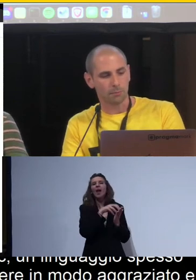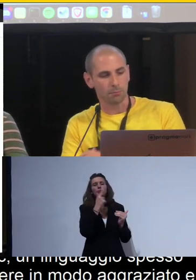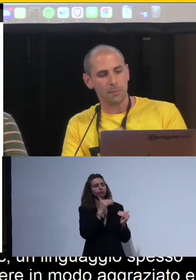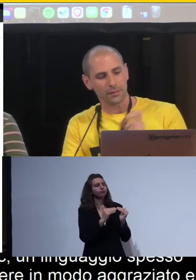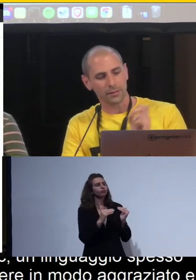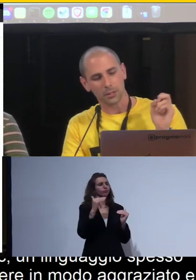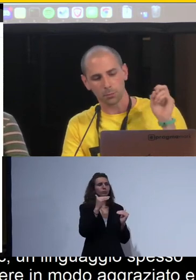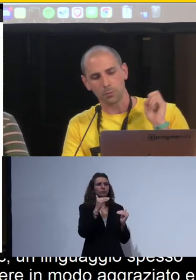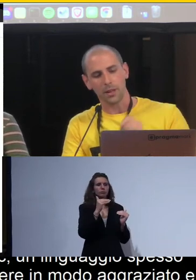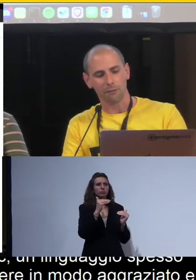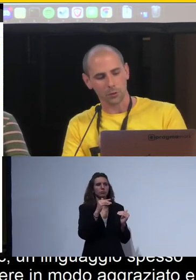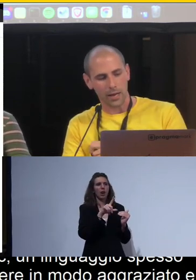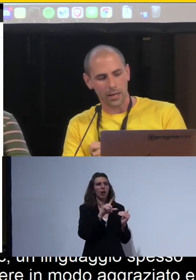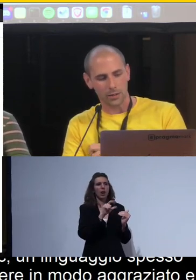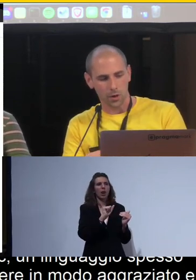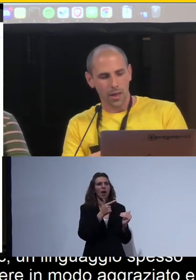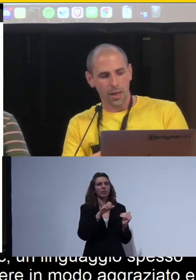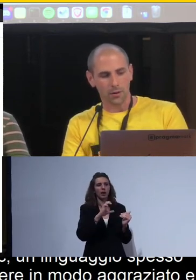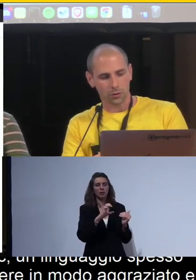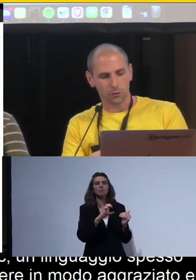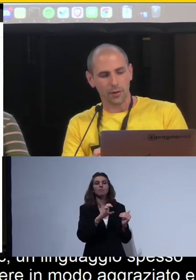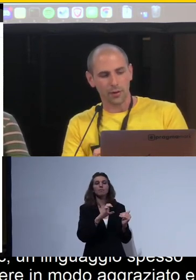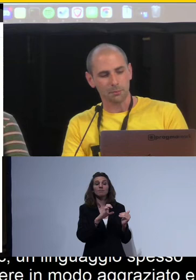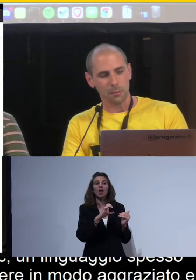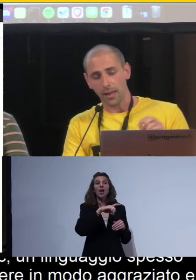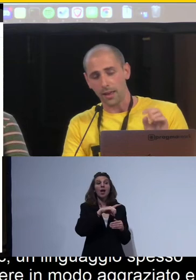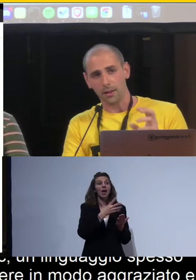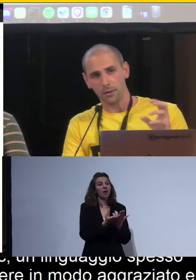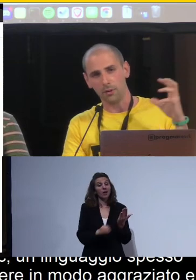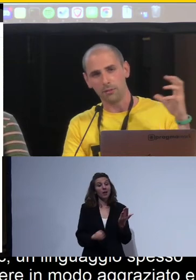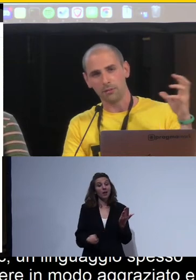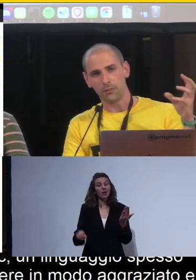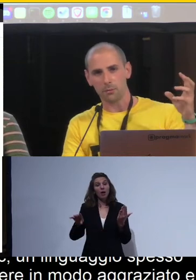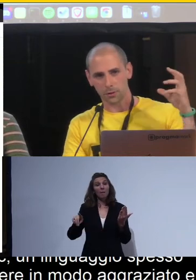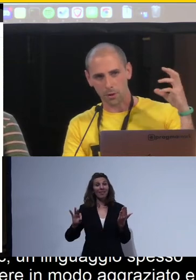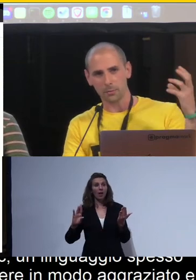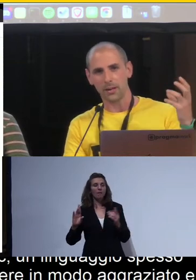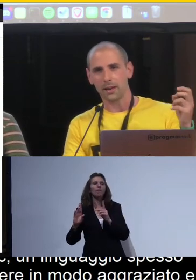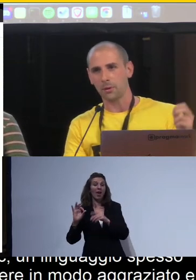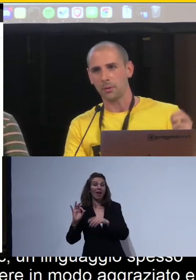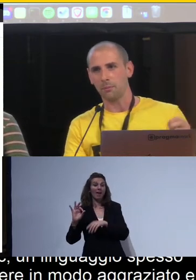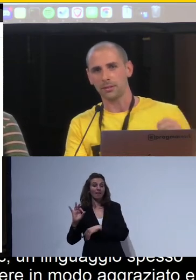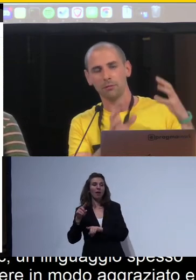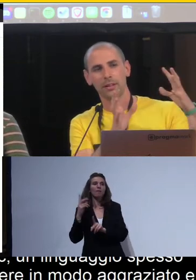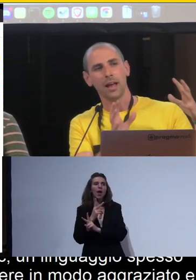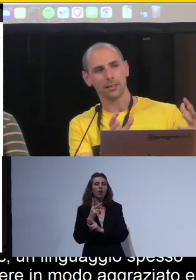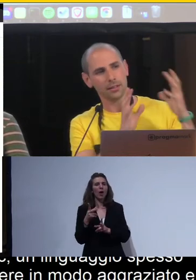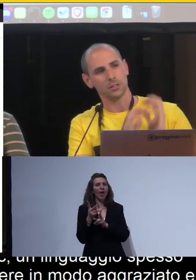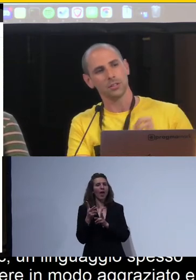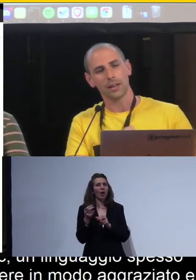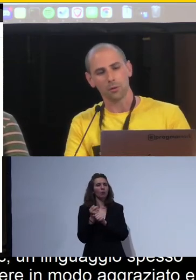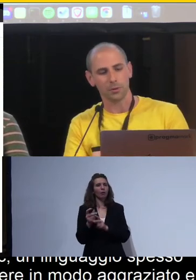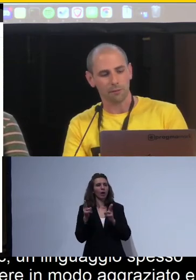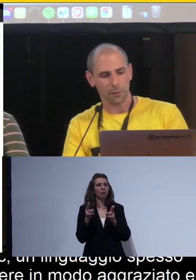il beamer test.pdf in questo caso è il nostro file di beamer che è quel framework, è quella libreria che permette da un file di l